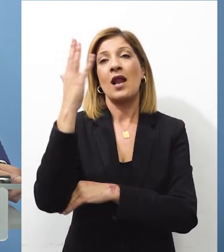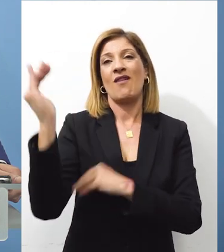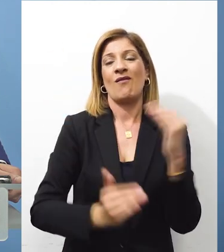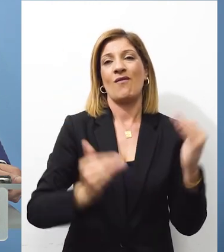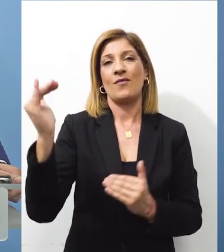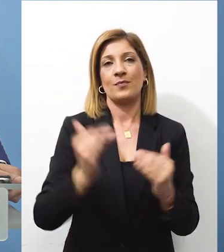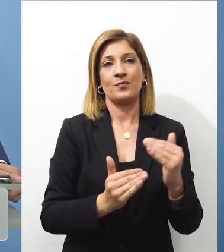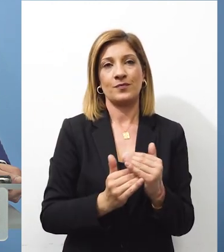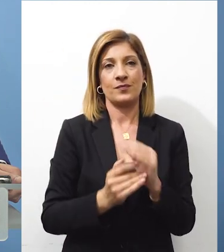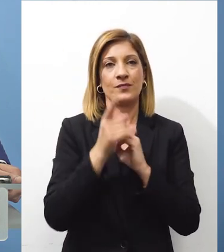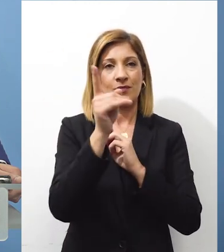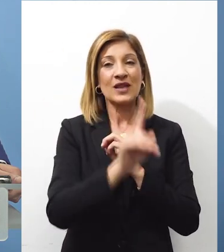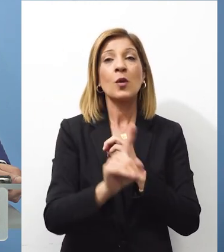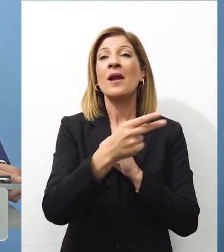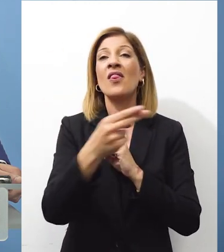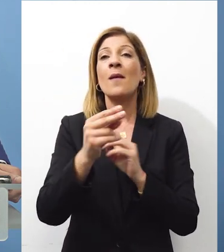Κύπρο